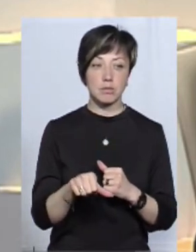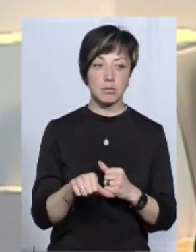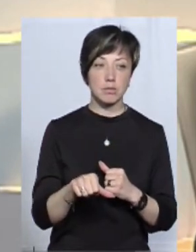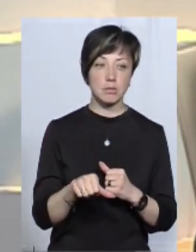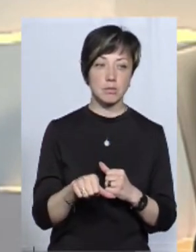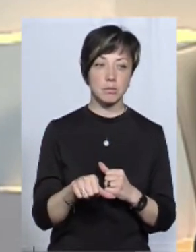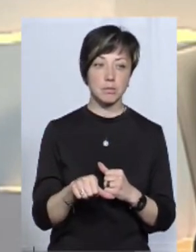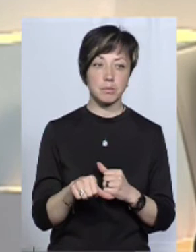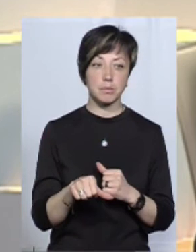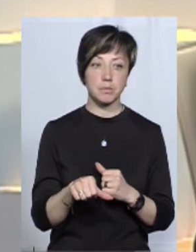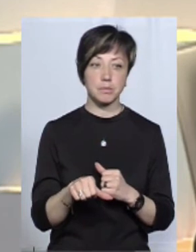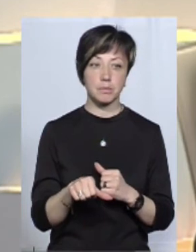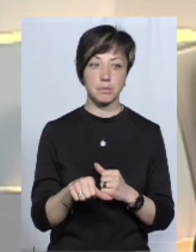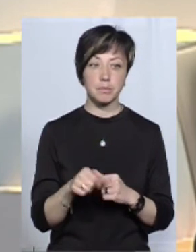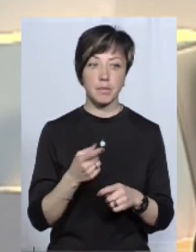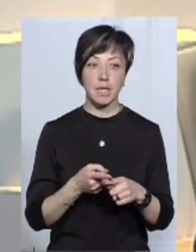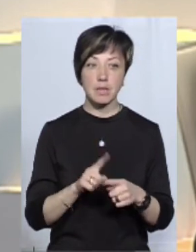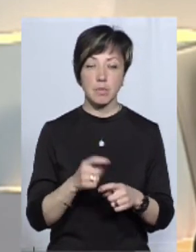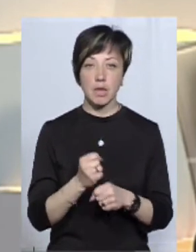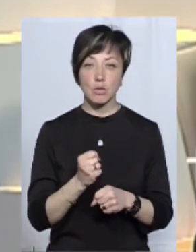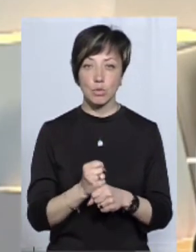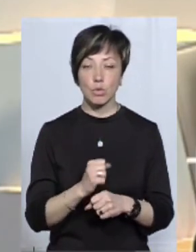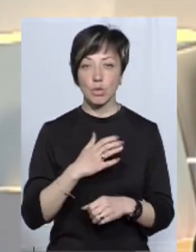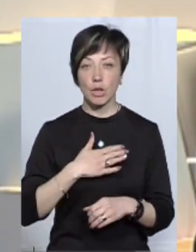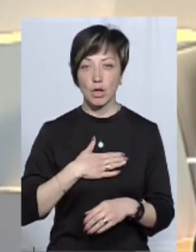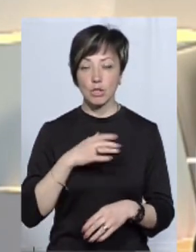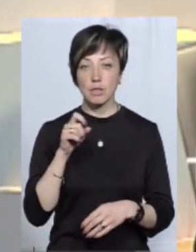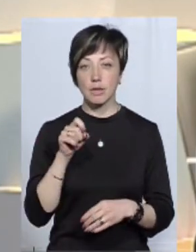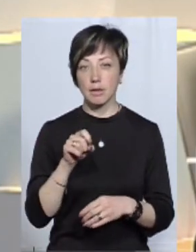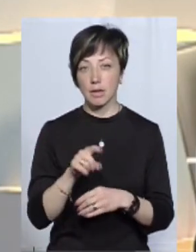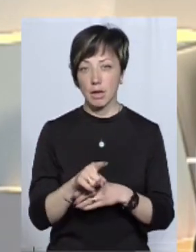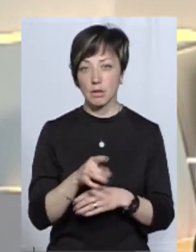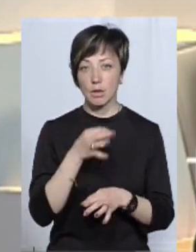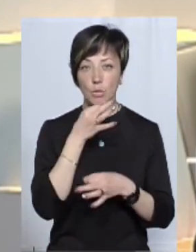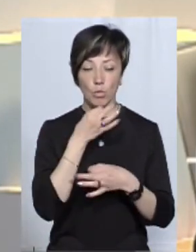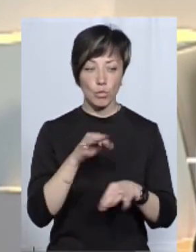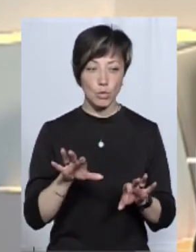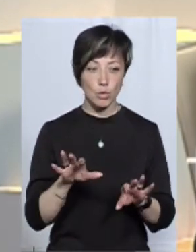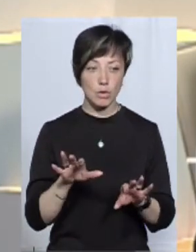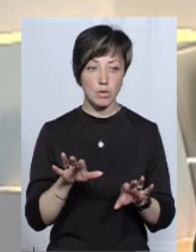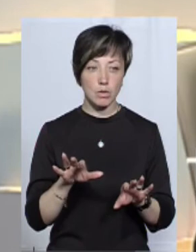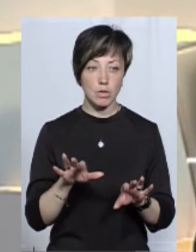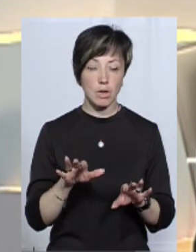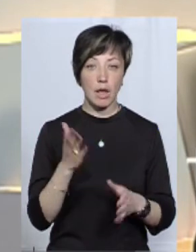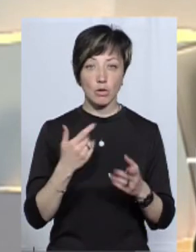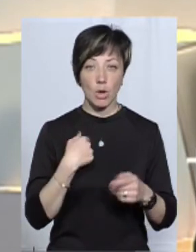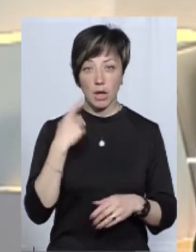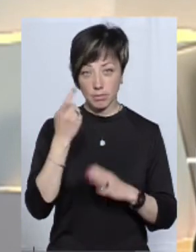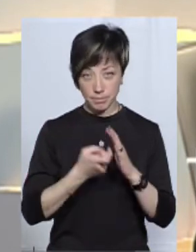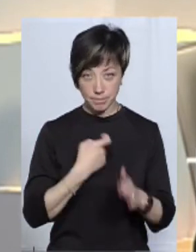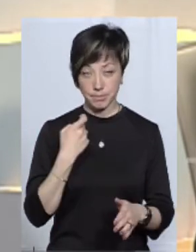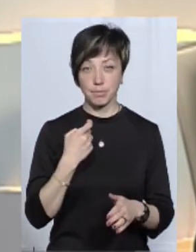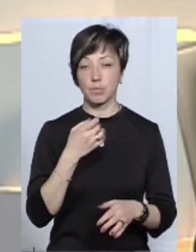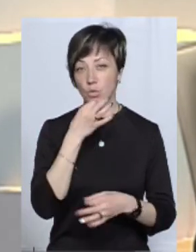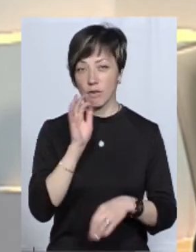служби, зрозуміло, що над цим працюють всім. Наша задача, будь-який, якщо мені стає відомо про будь-який